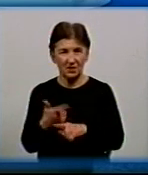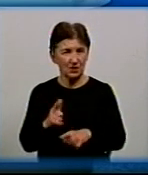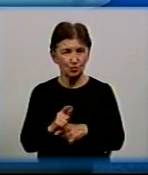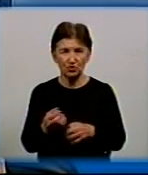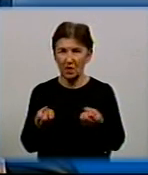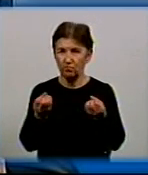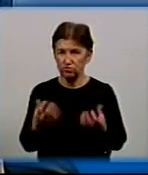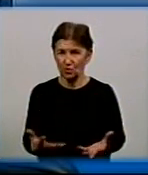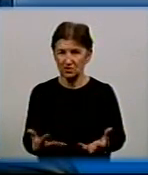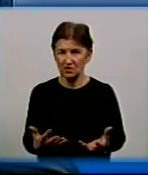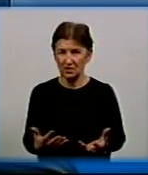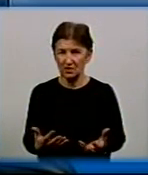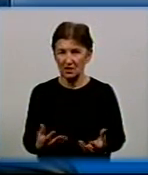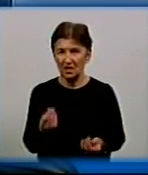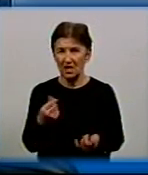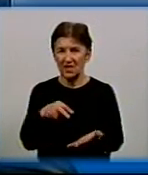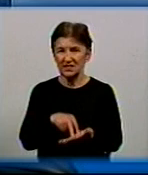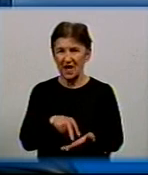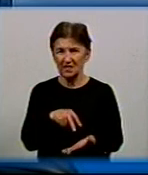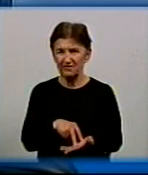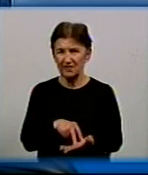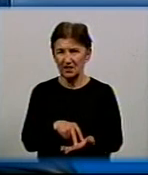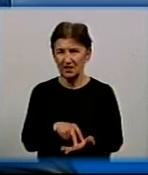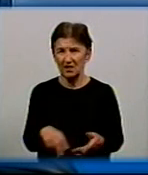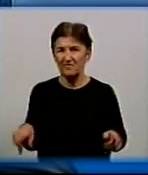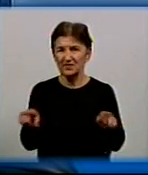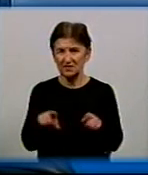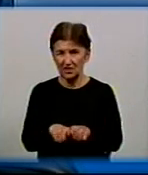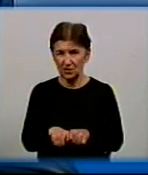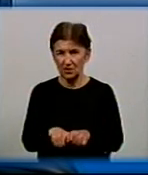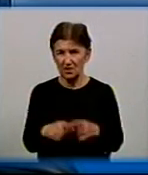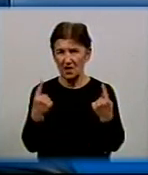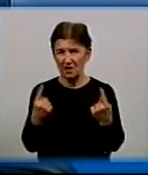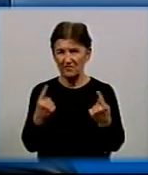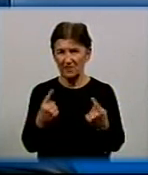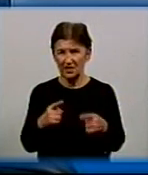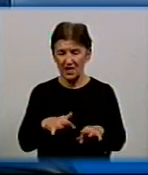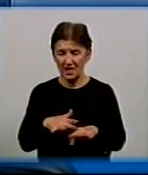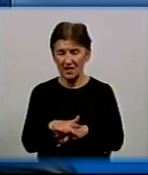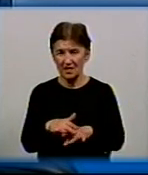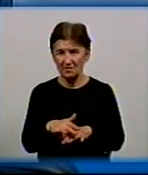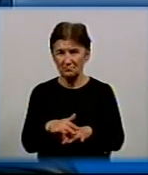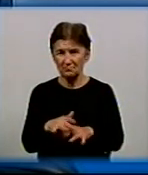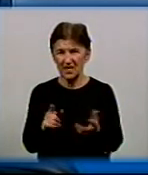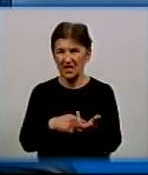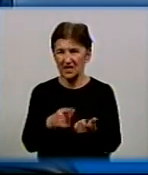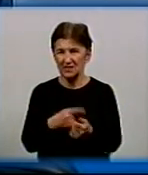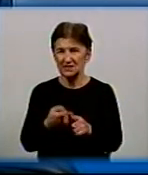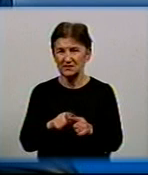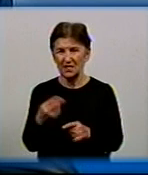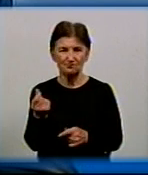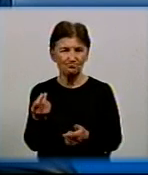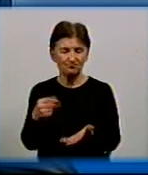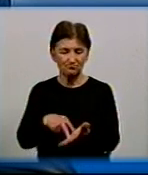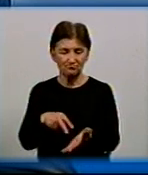зрозуміло, що в тарифі все ж таки сама велика кількість – це ціна газу. І в будь-якому випадку